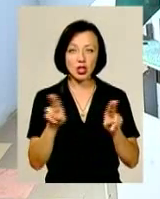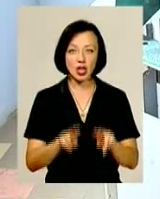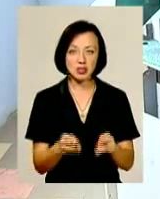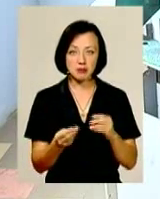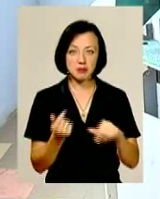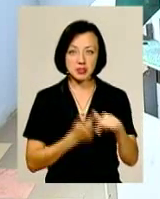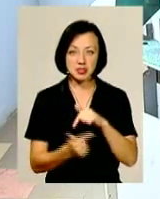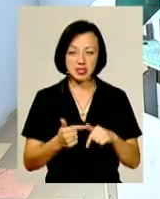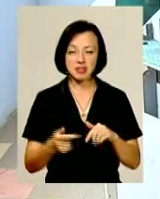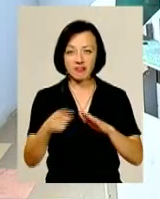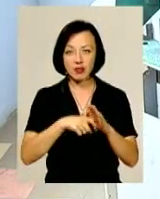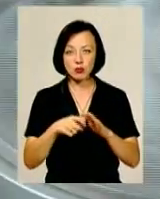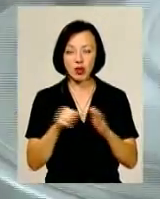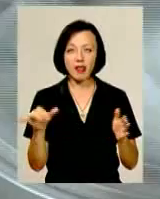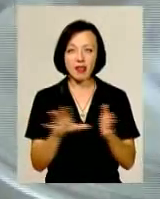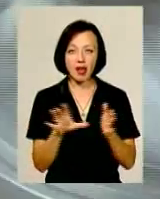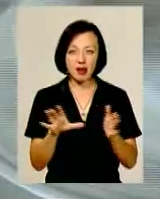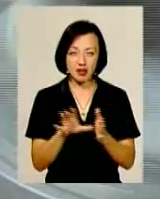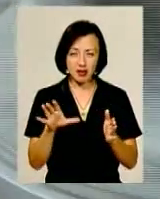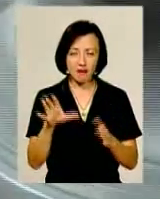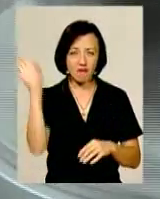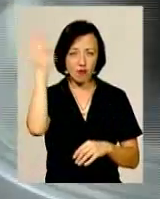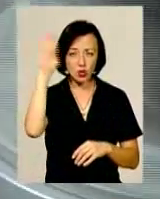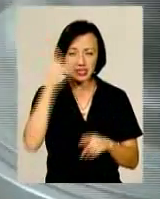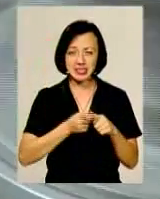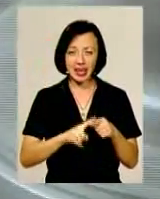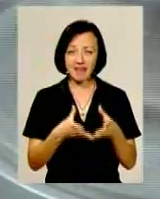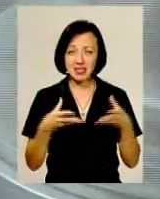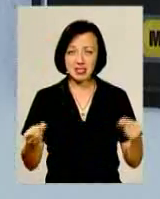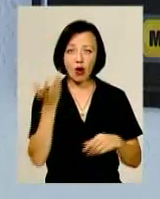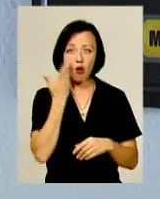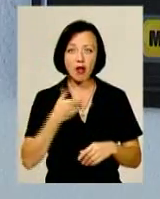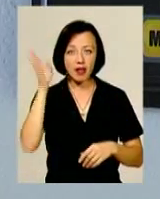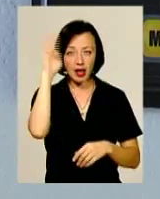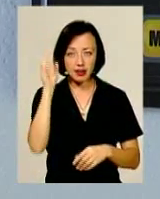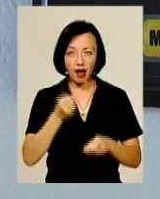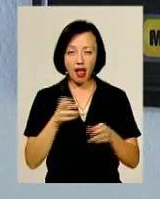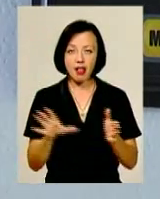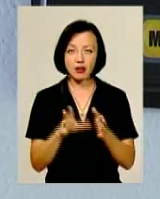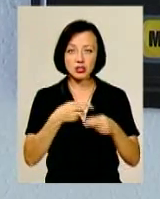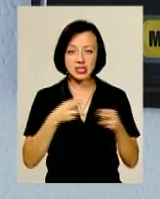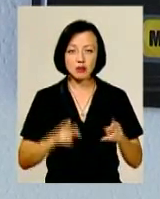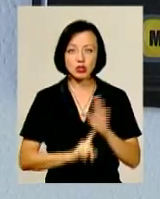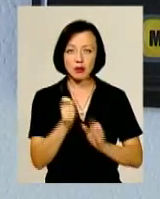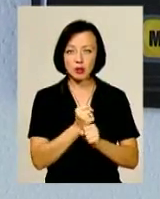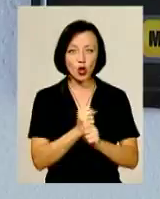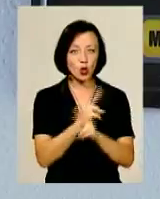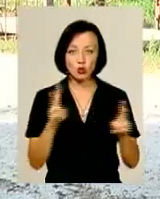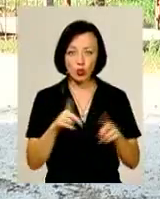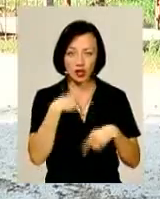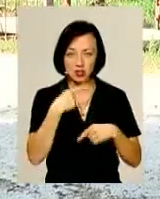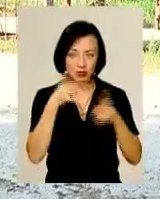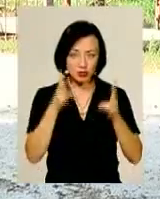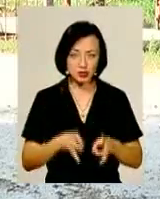підприємців сфери видобутку енергії, сили води. Щоправда, цієї весни, коли гідроелектростанція запрацювала, ніхто не прогнозував лиха.